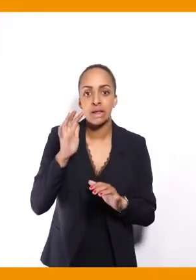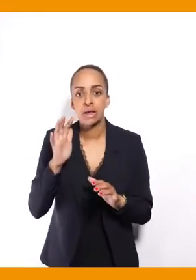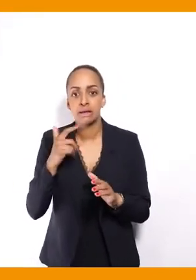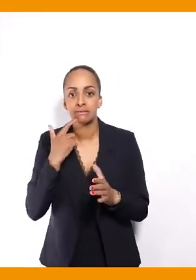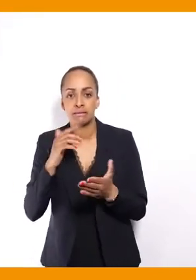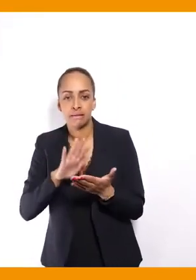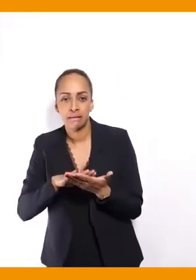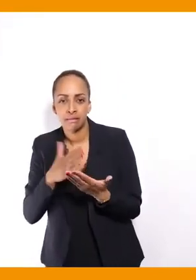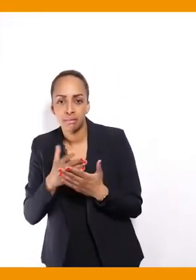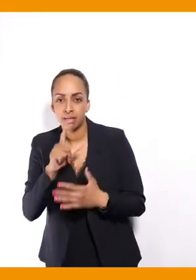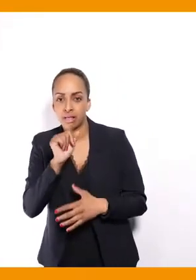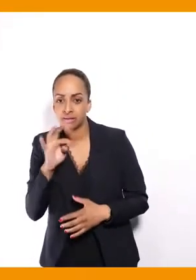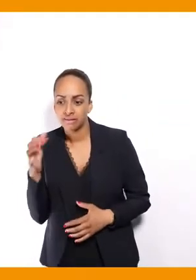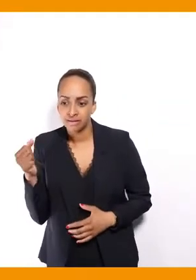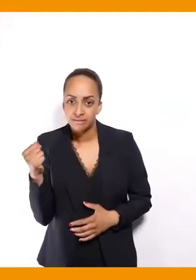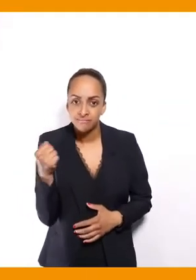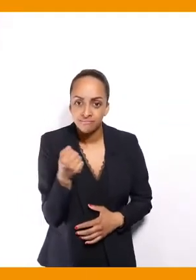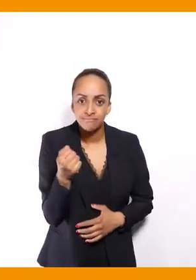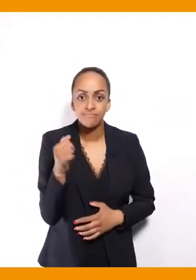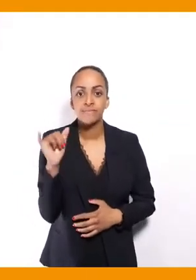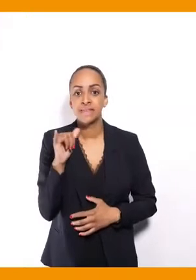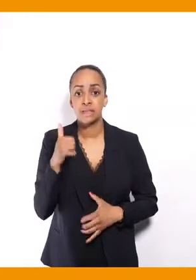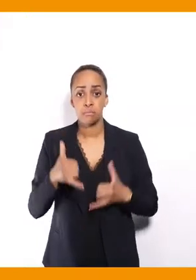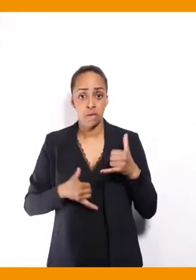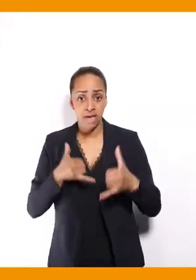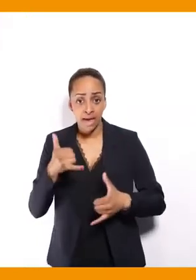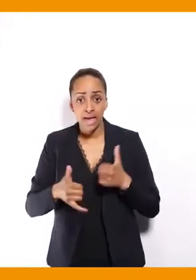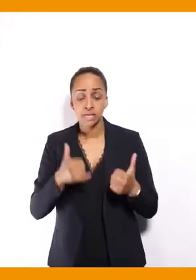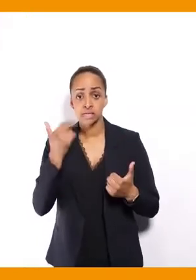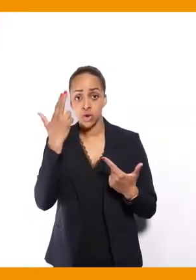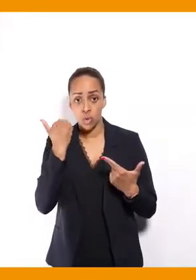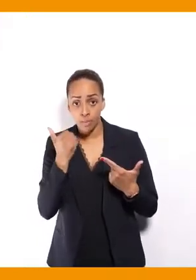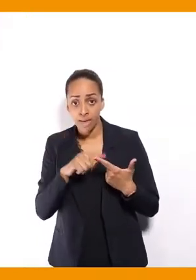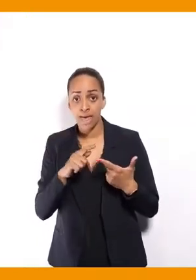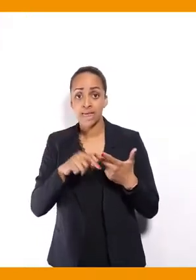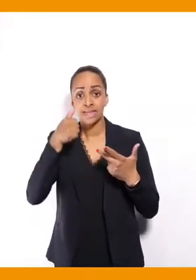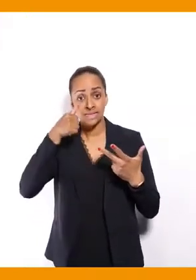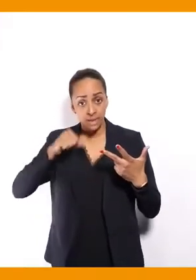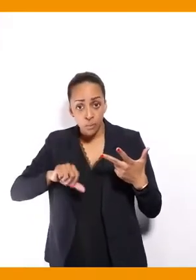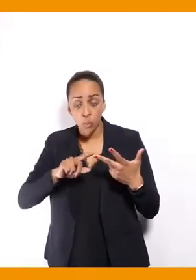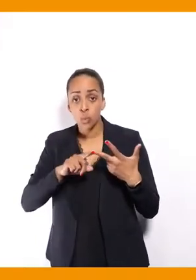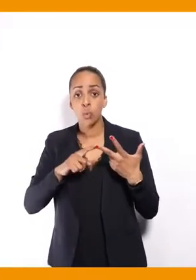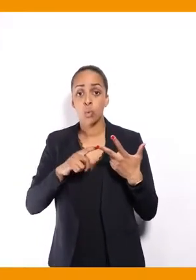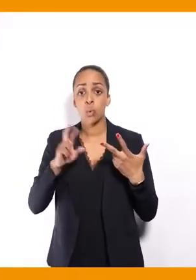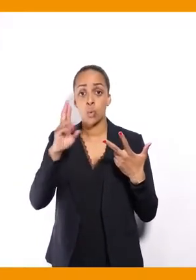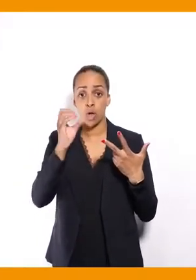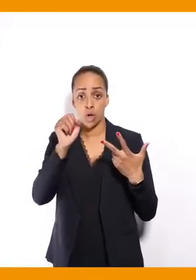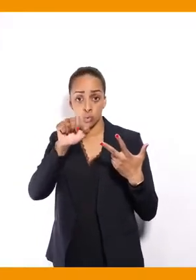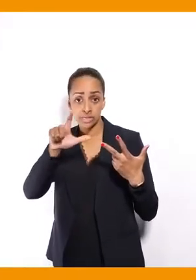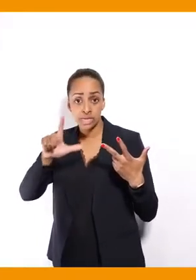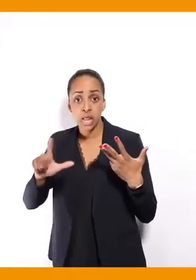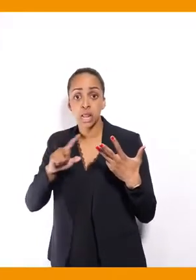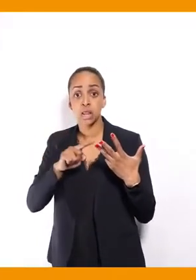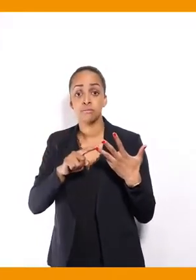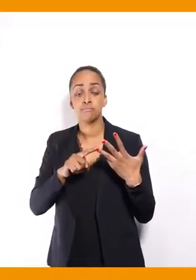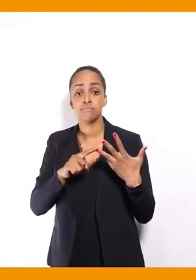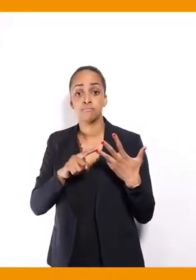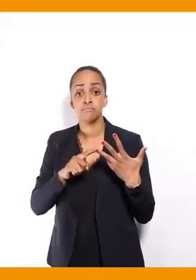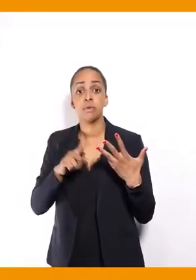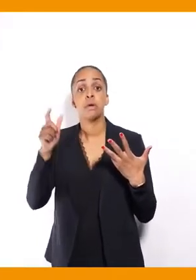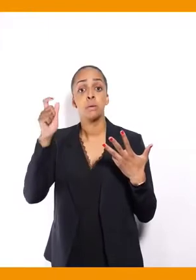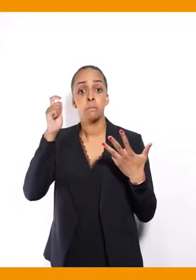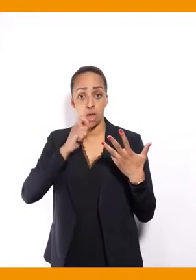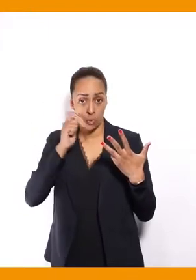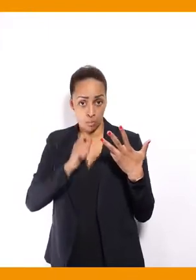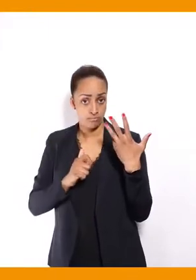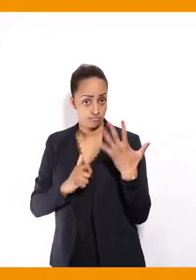'interprétation de'ordre des signes, c'est Valérie Pécresse, c'est Marine Le Pen, c'est Éric Zemmour, c'est Fabien Roussel et Emmanuel Macron,